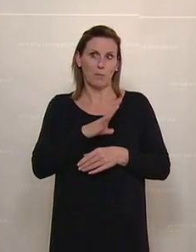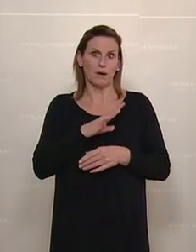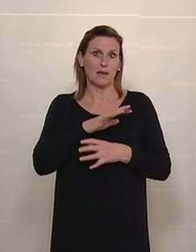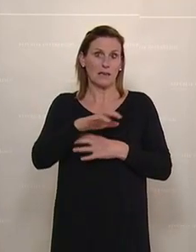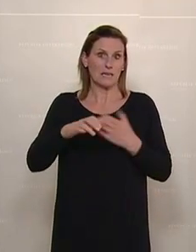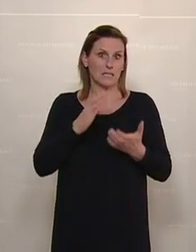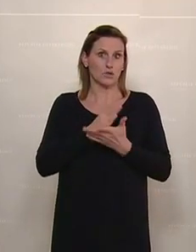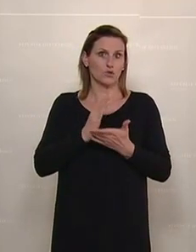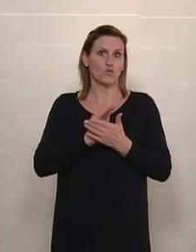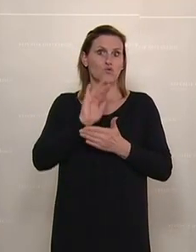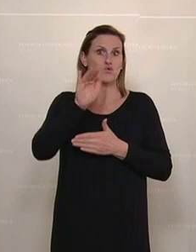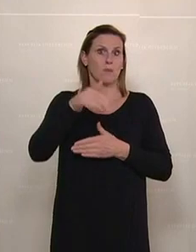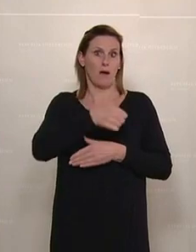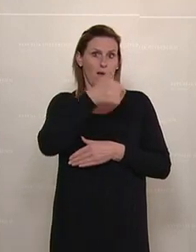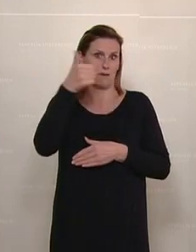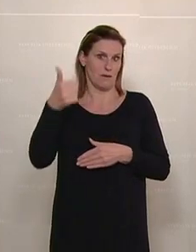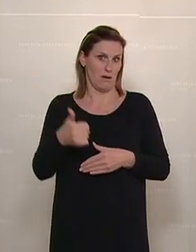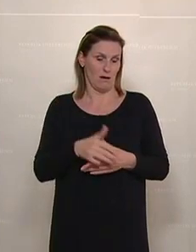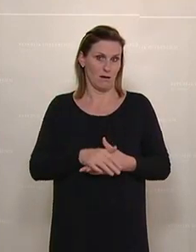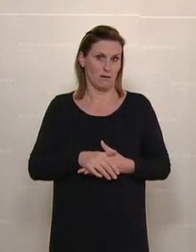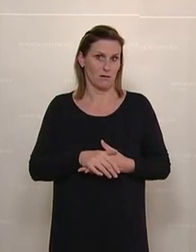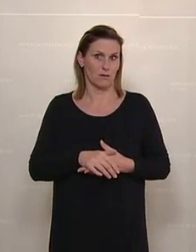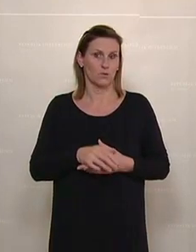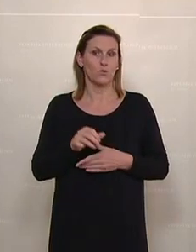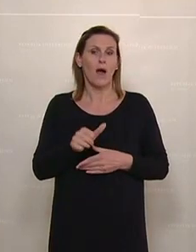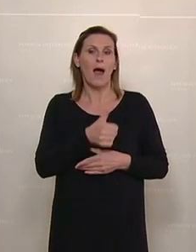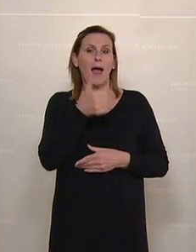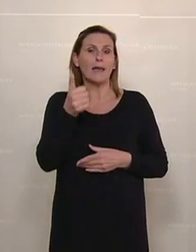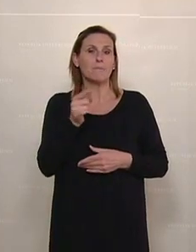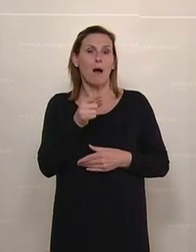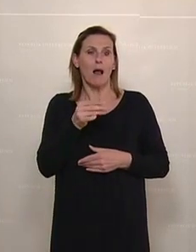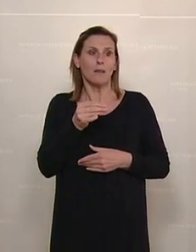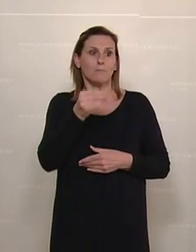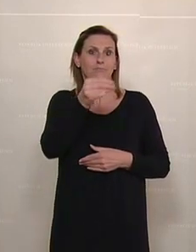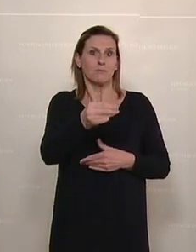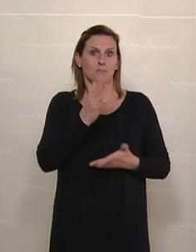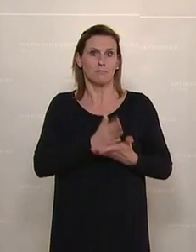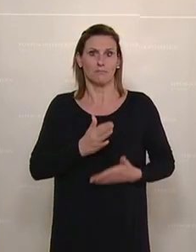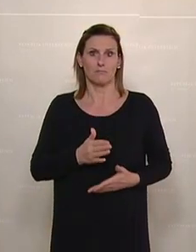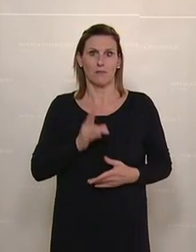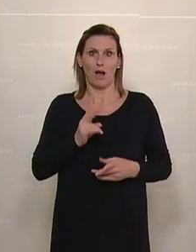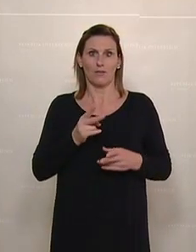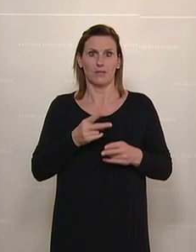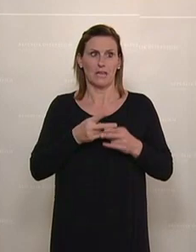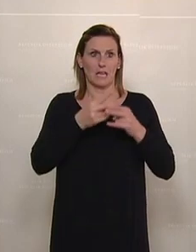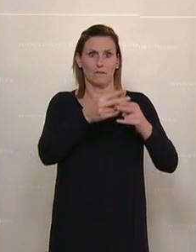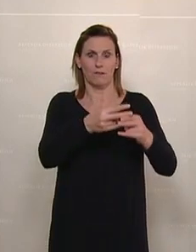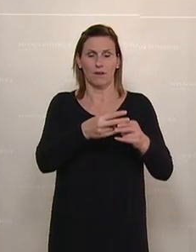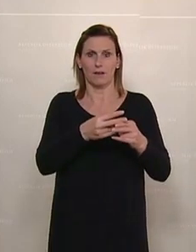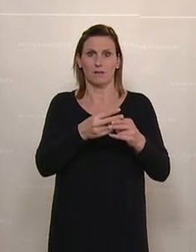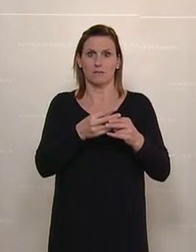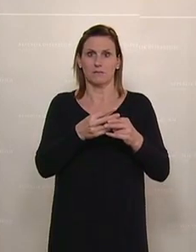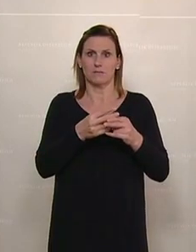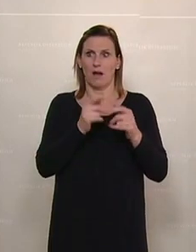bereits mehr als ein Jahr. Und dass man nur einmal aus dem Familienhärteausgleich Hilfe beantragen kann, ist